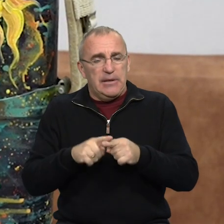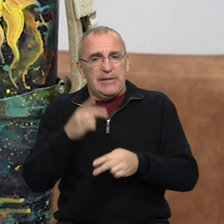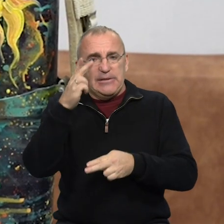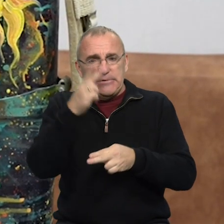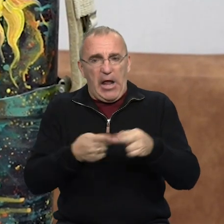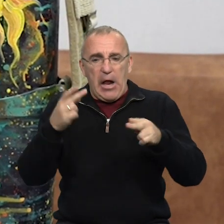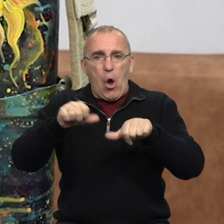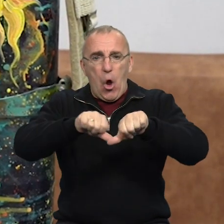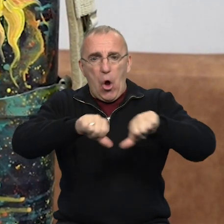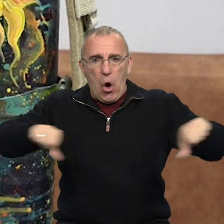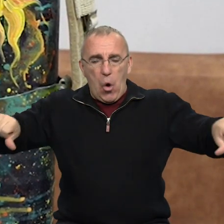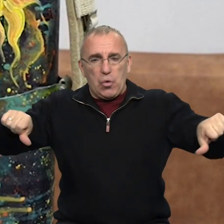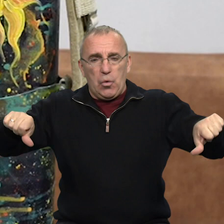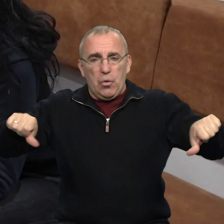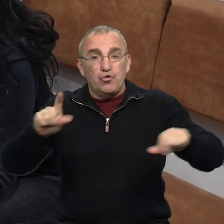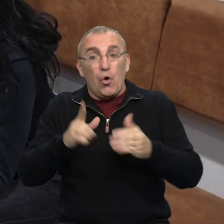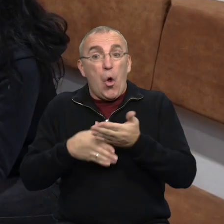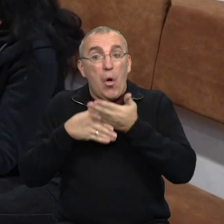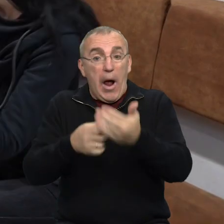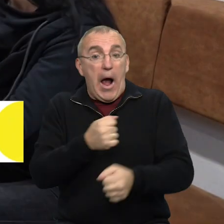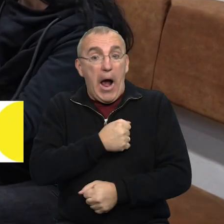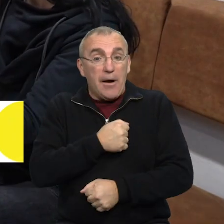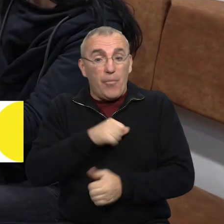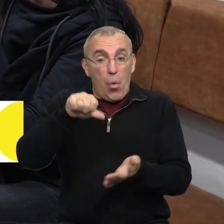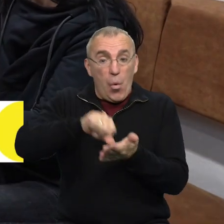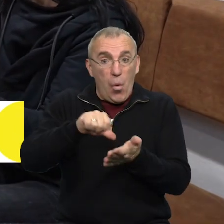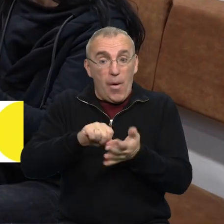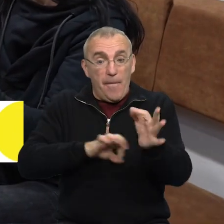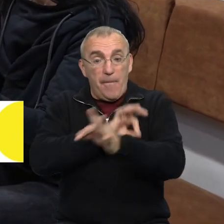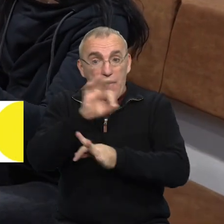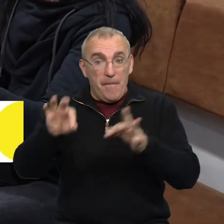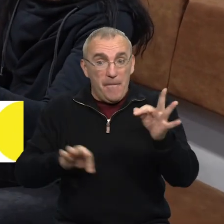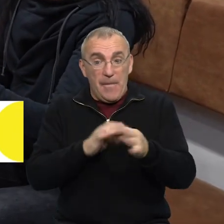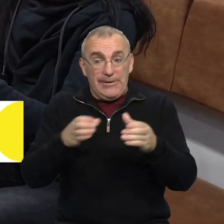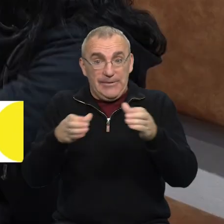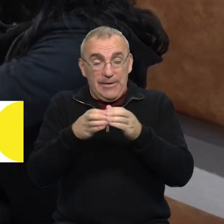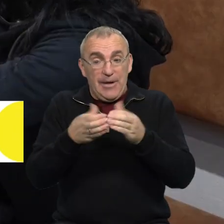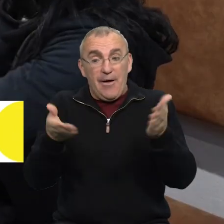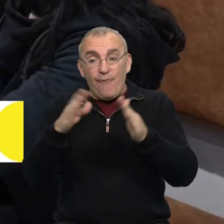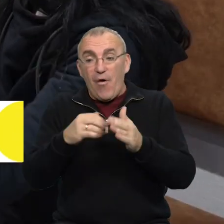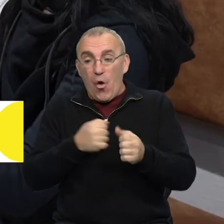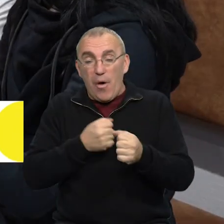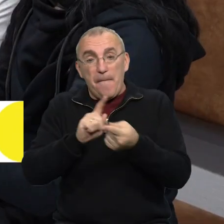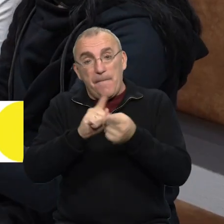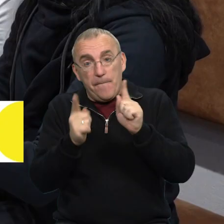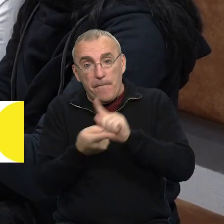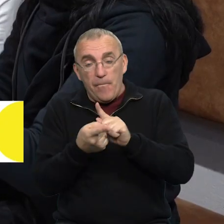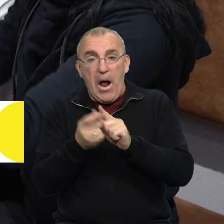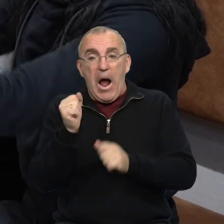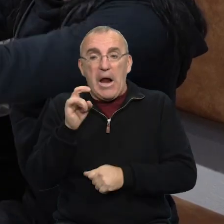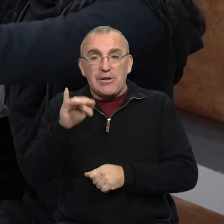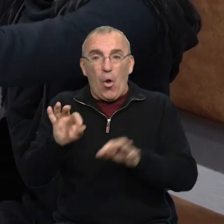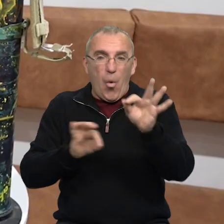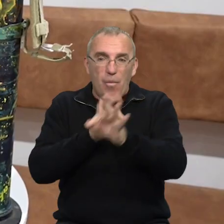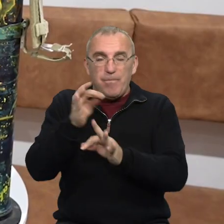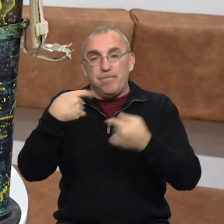сталеві кордони, пліщі. Щоб допомогти армії, учасники проєкту «Мистецька гільдія» залишки від зброї перетворюють в арт